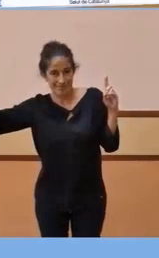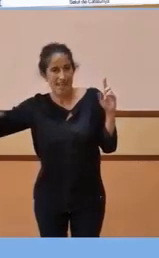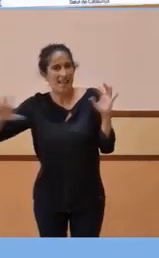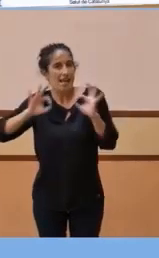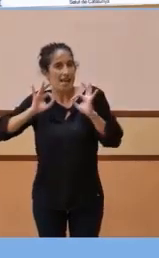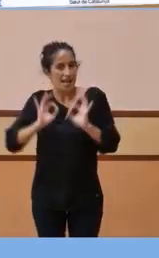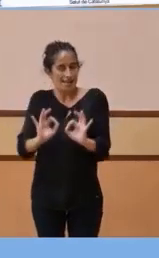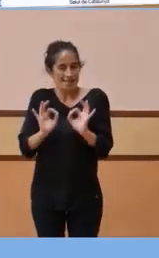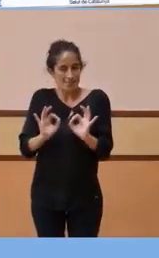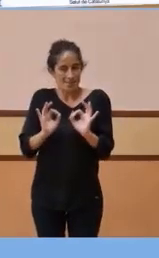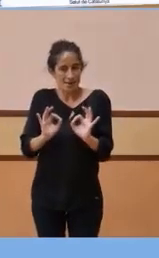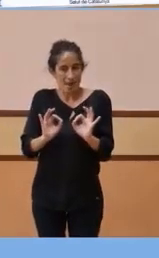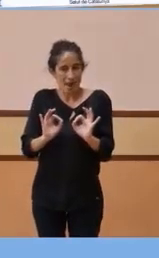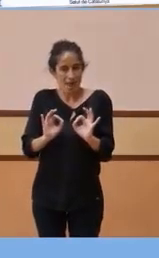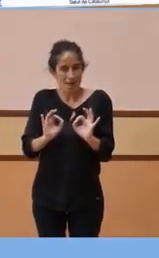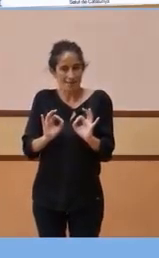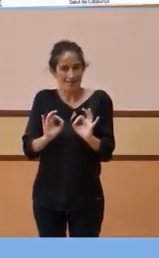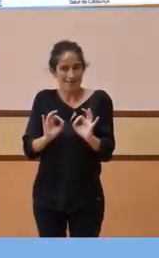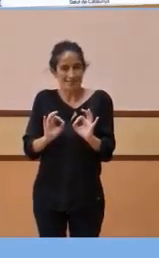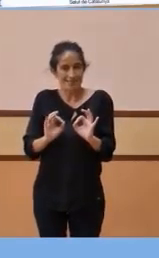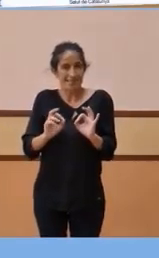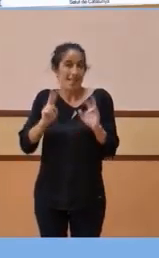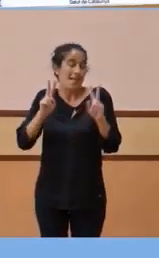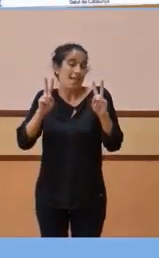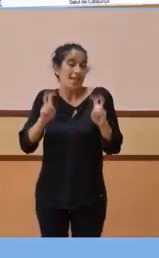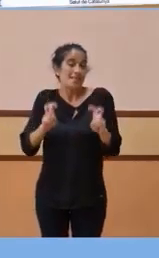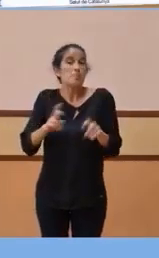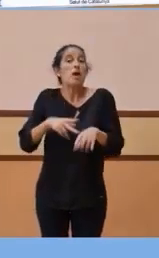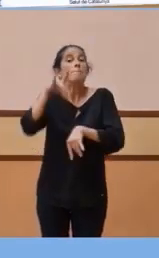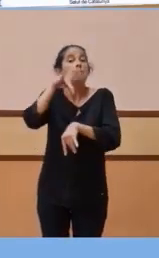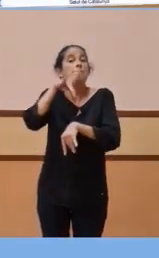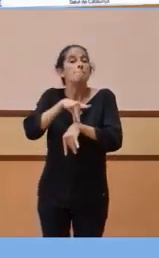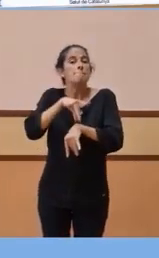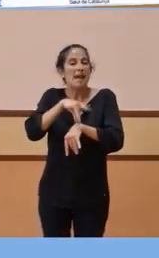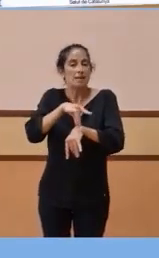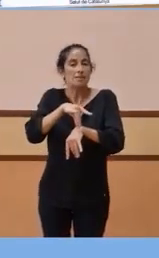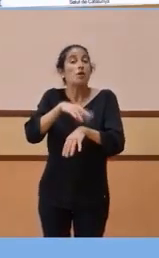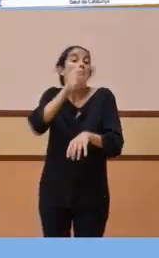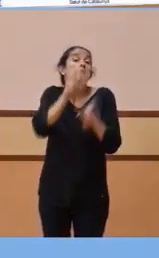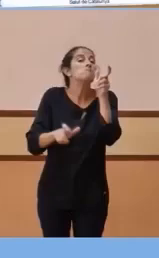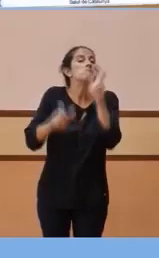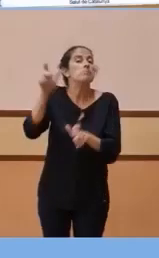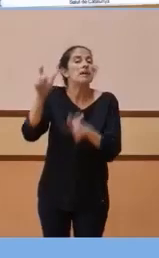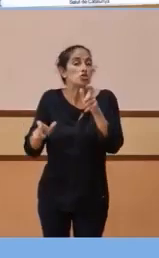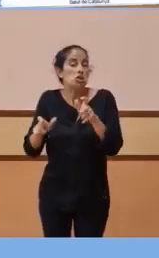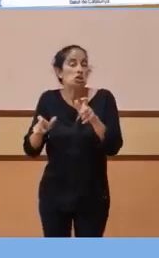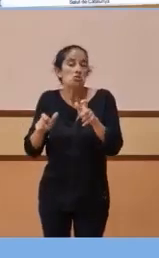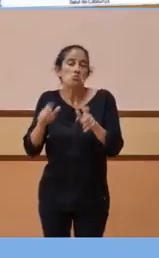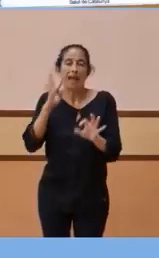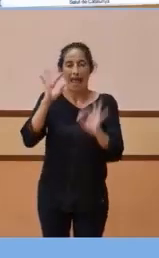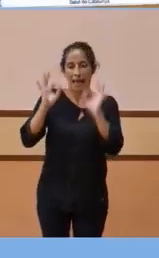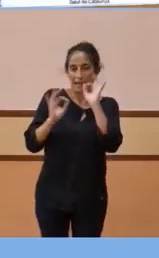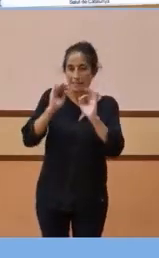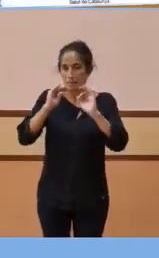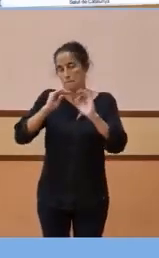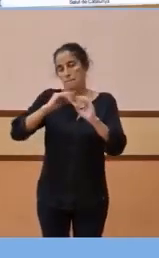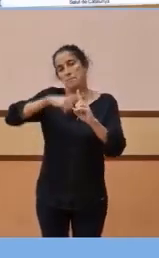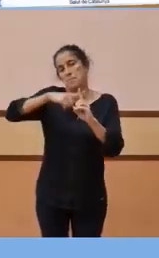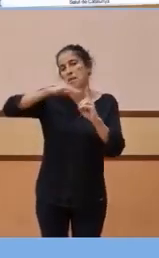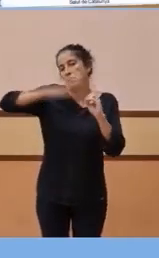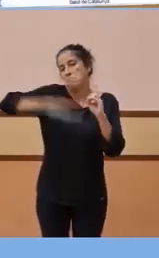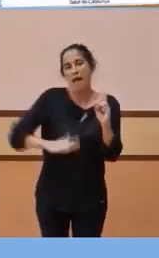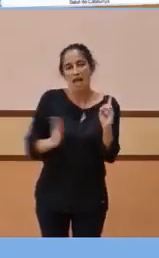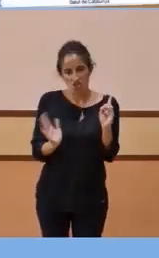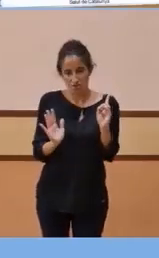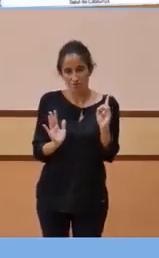especialment, diguem-ne, amb els que són els malalts, perdó, les persones de menys risc, de risc més baix i de risc baix,